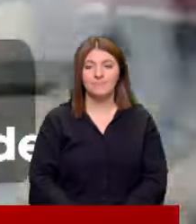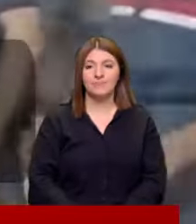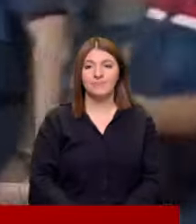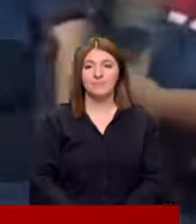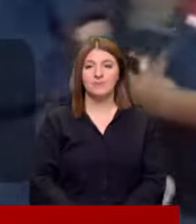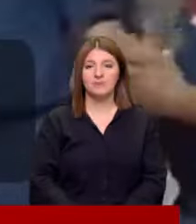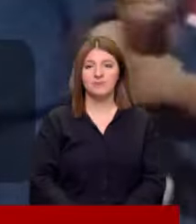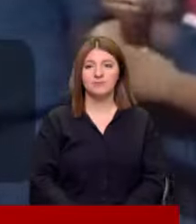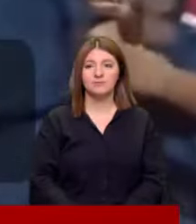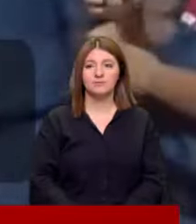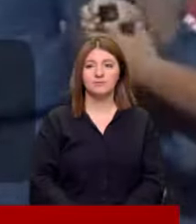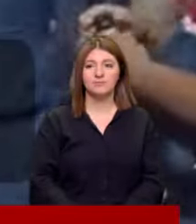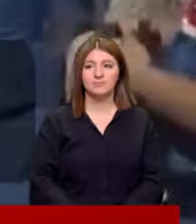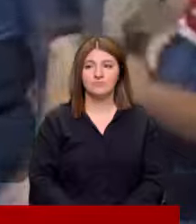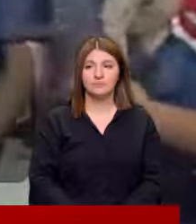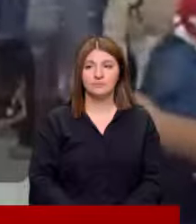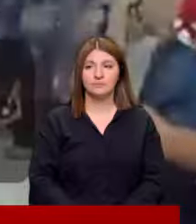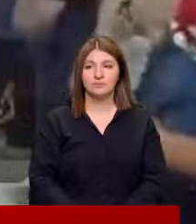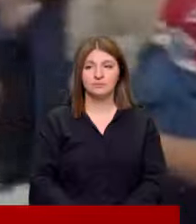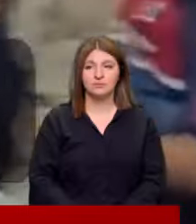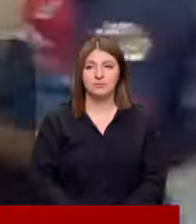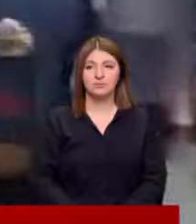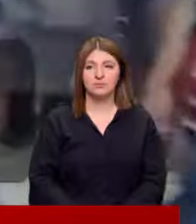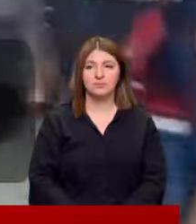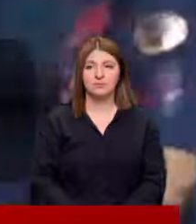Sizi buradan almak zorundayız